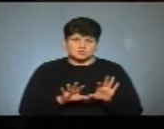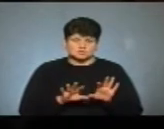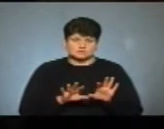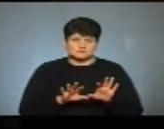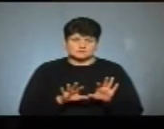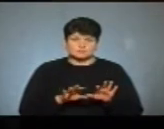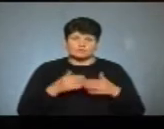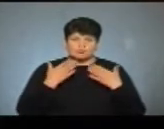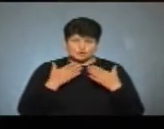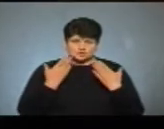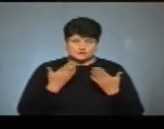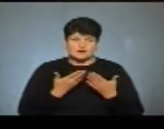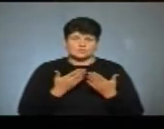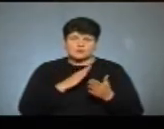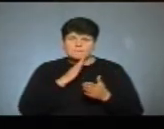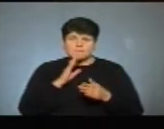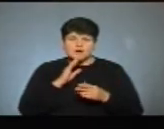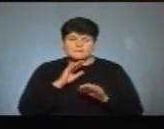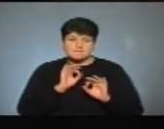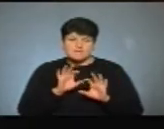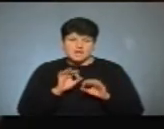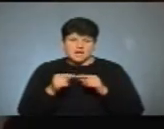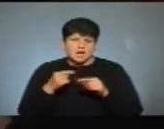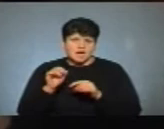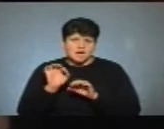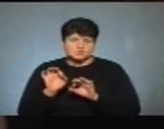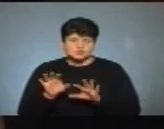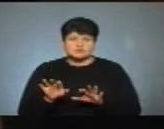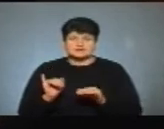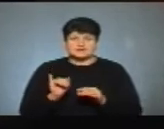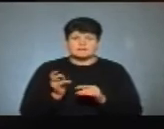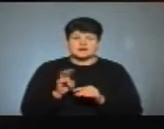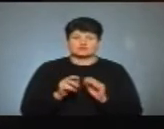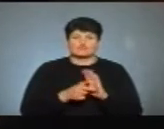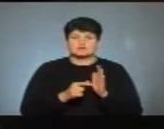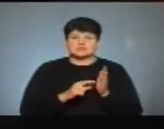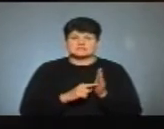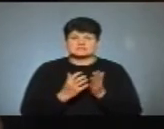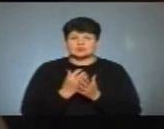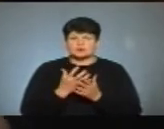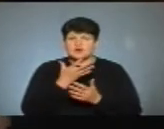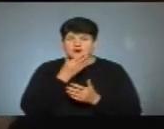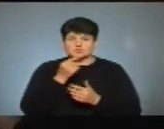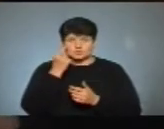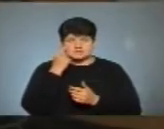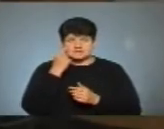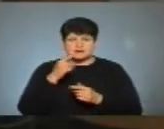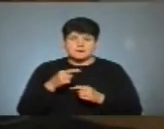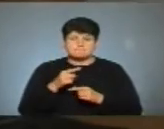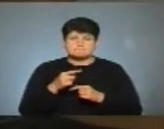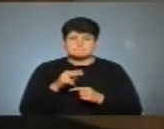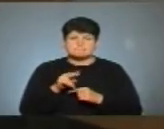прочитаю, мамі перекажу, і я прийду до класу, зароблю гарну оцінку за переказування.